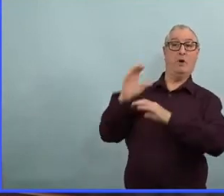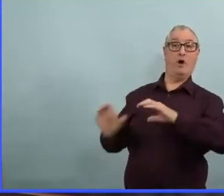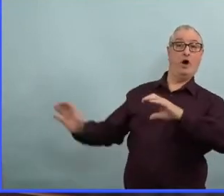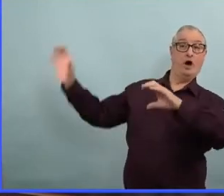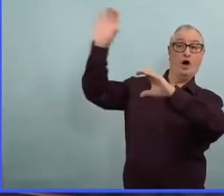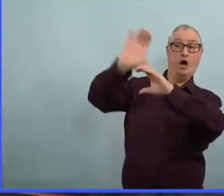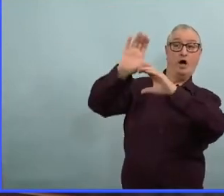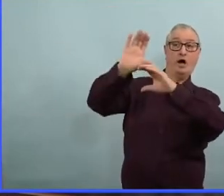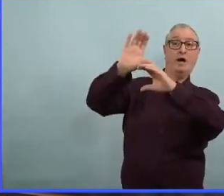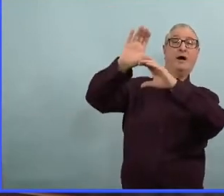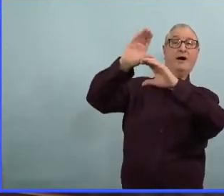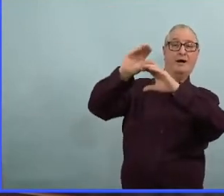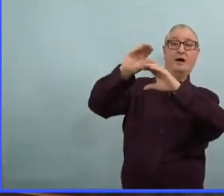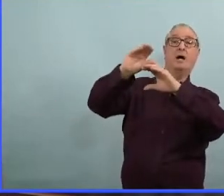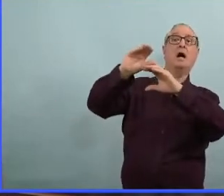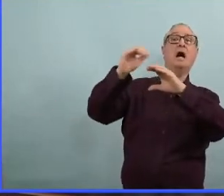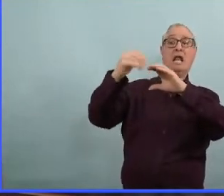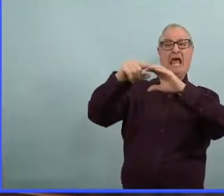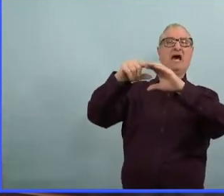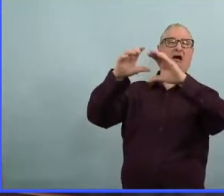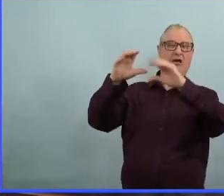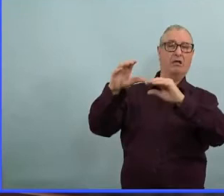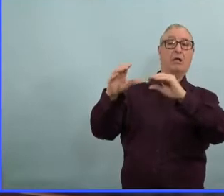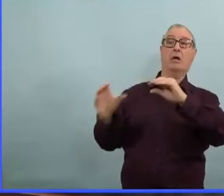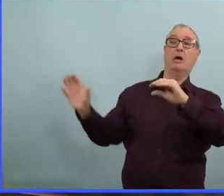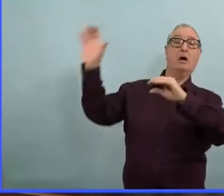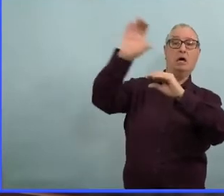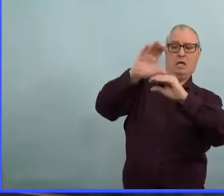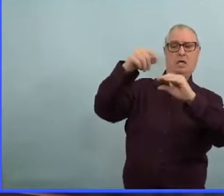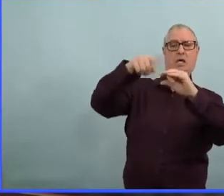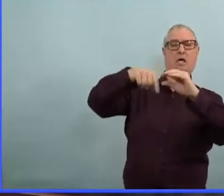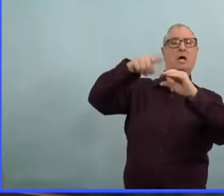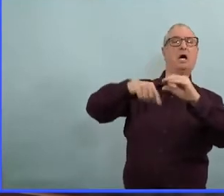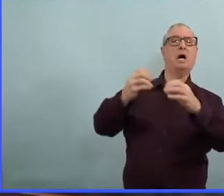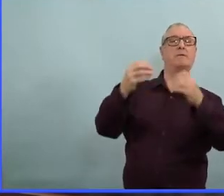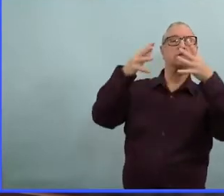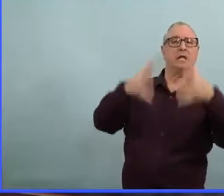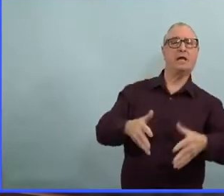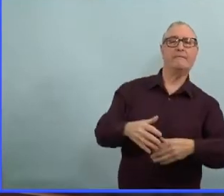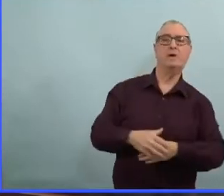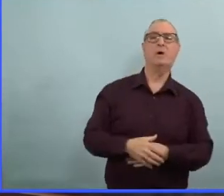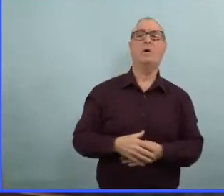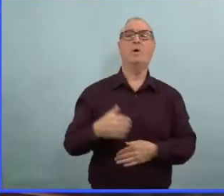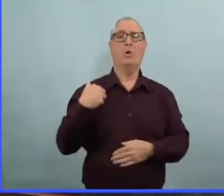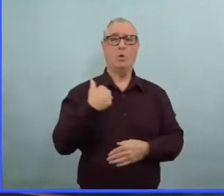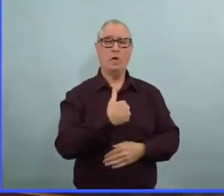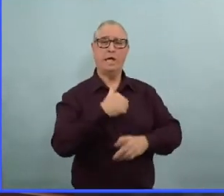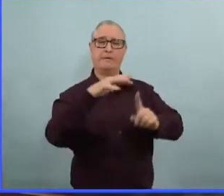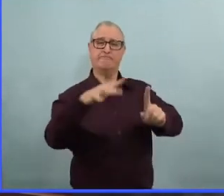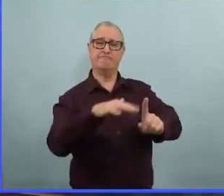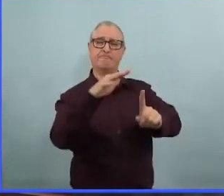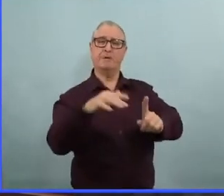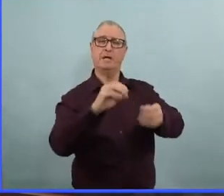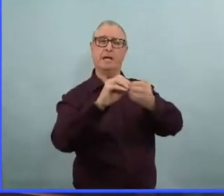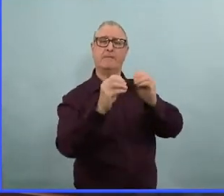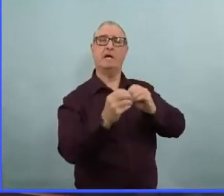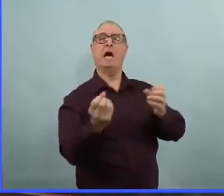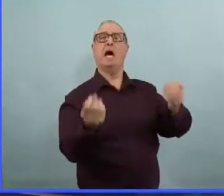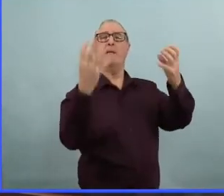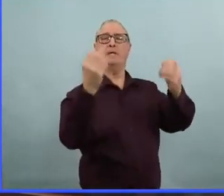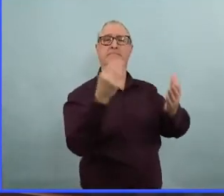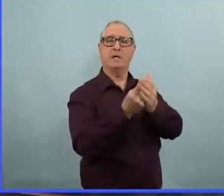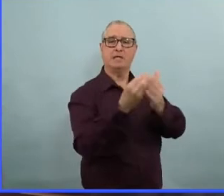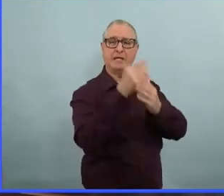y participe et on les modifie pour nous assurer qu'on offre plus de soutien pour encore plus de Manitobains, le plus